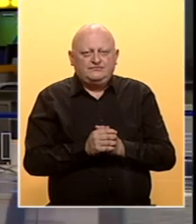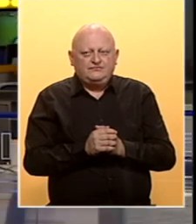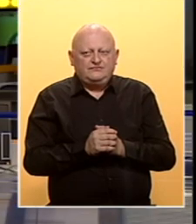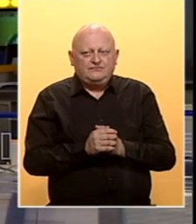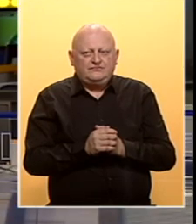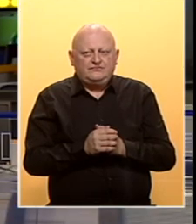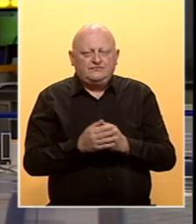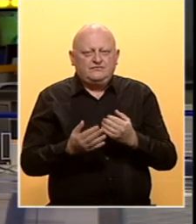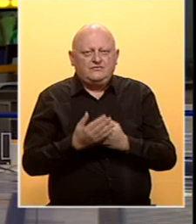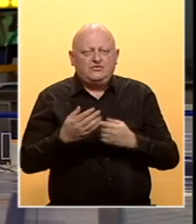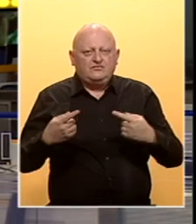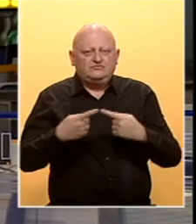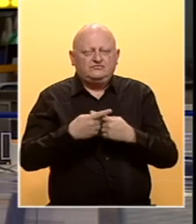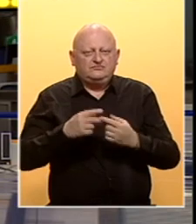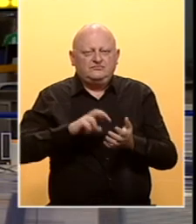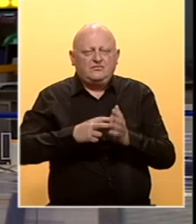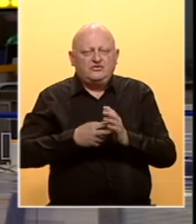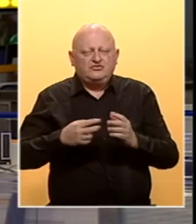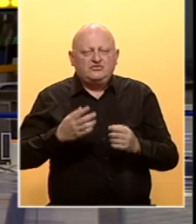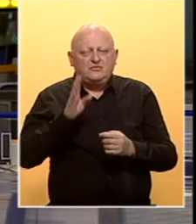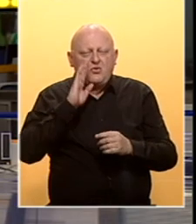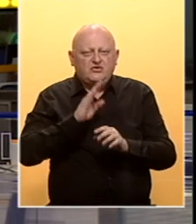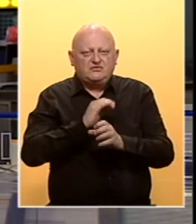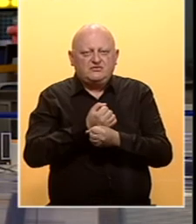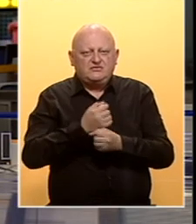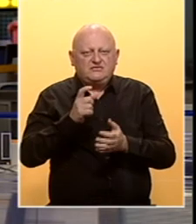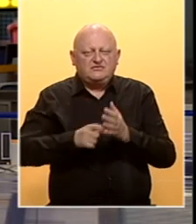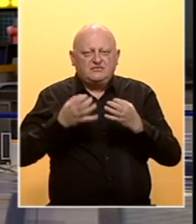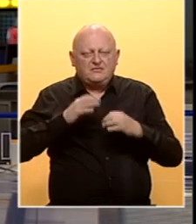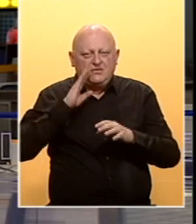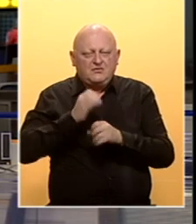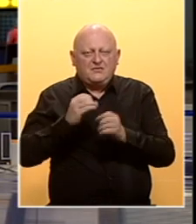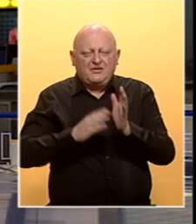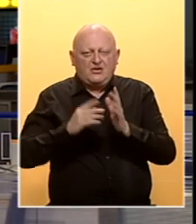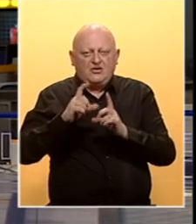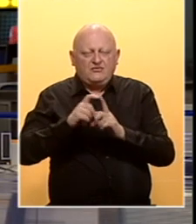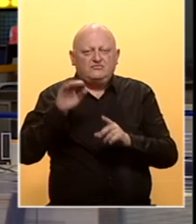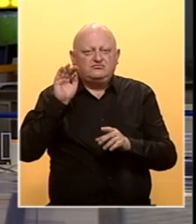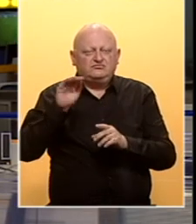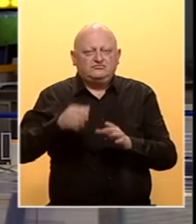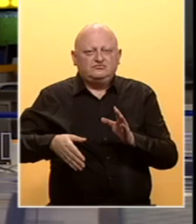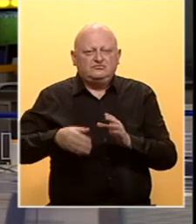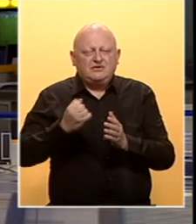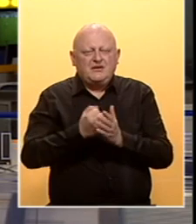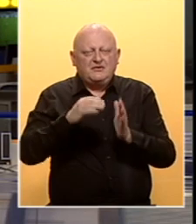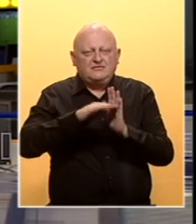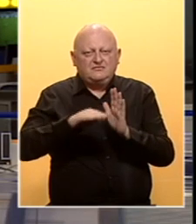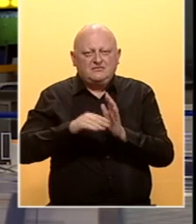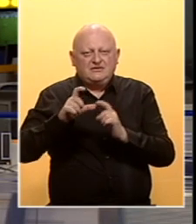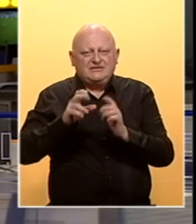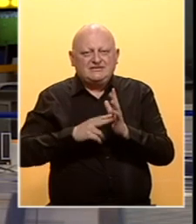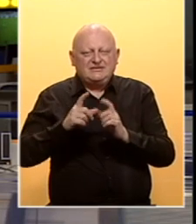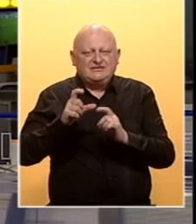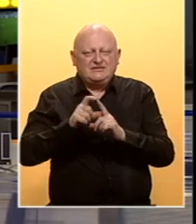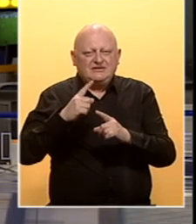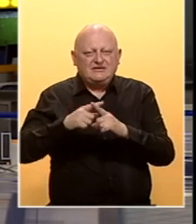Nove tenzije na političkoj sceni BiH. Čom predsjedništva BiH Milorad Dodik najavio izradu deklaracije SNSD-a i